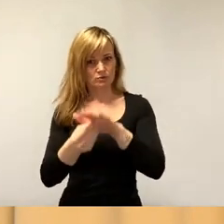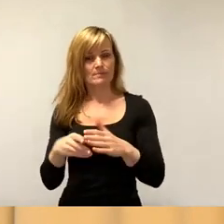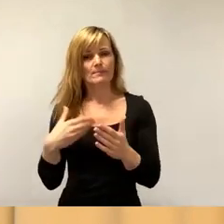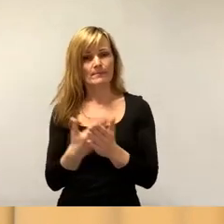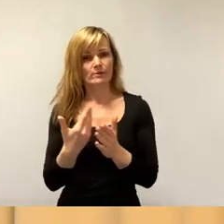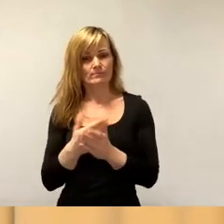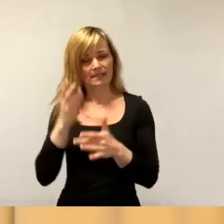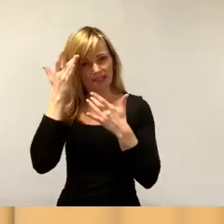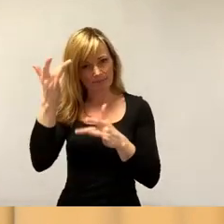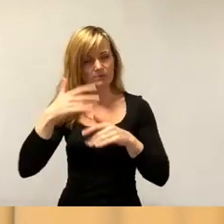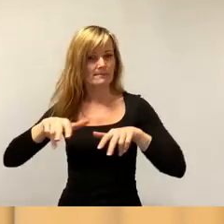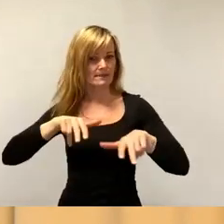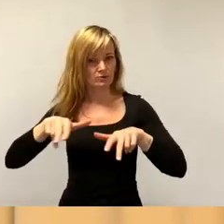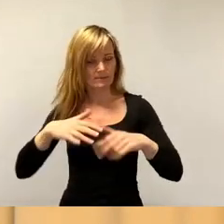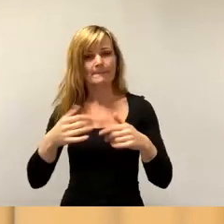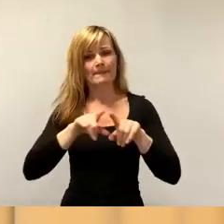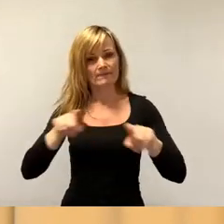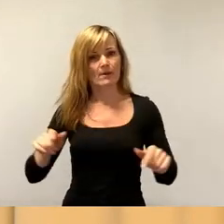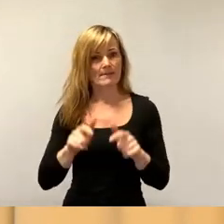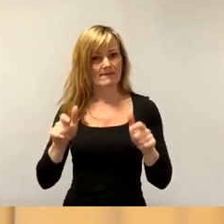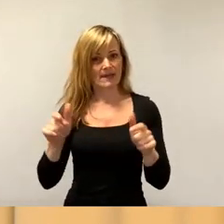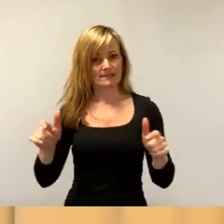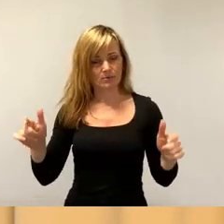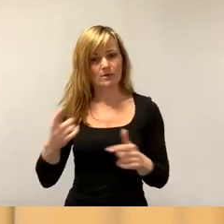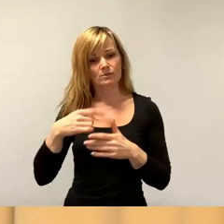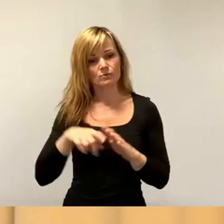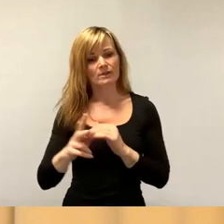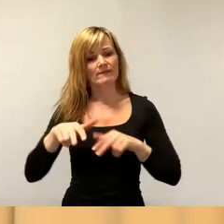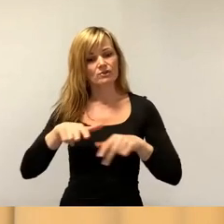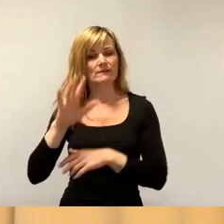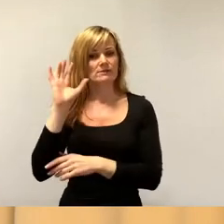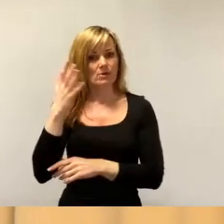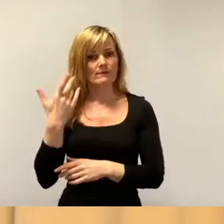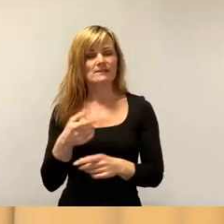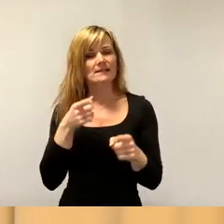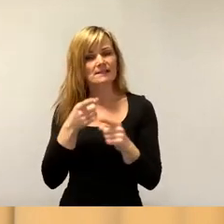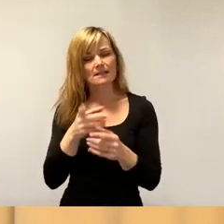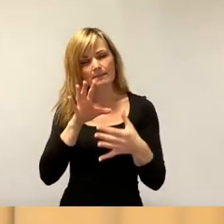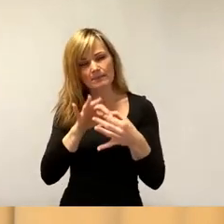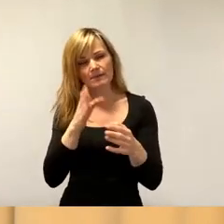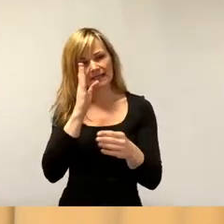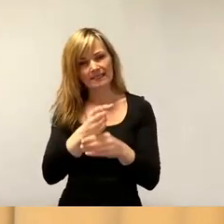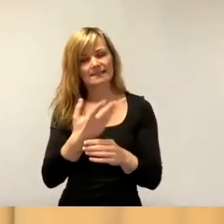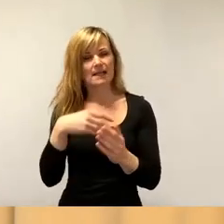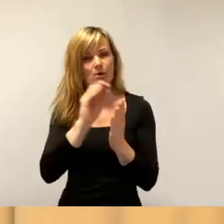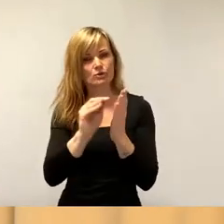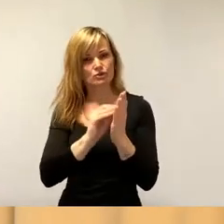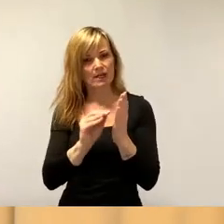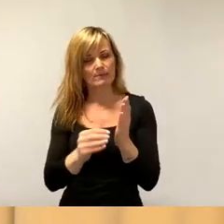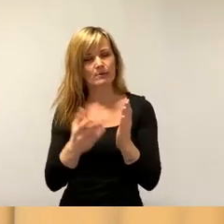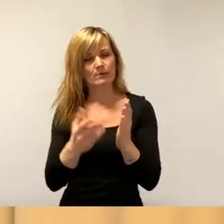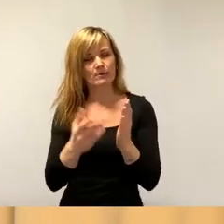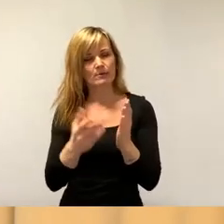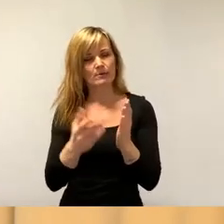Firmenerweiterung durch den Wirtschaftsservice, zielgerichtete Ausschreibung von kommunalen Gewerbeflächen, Kontaktvermittlung auch mit der